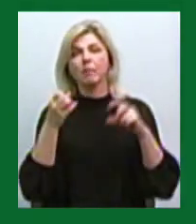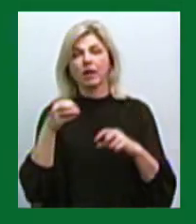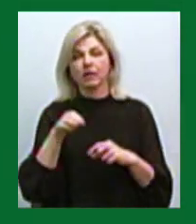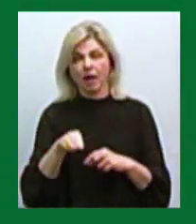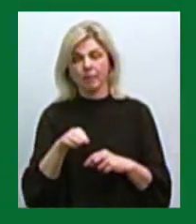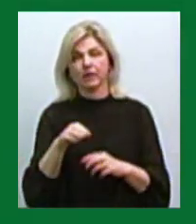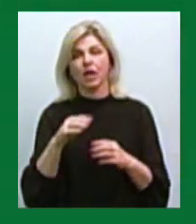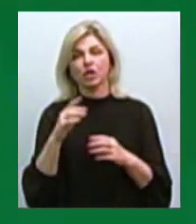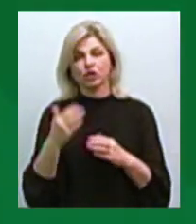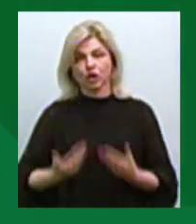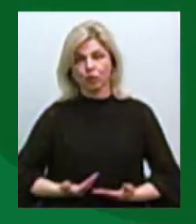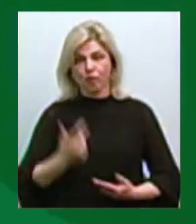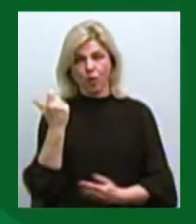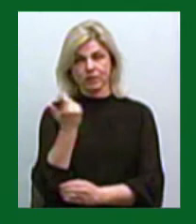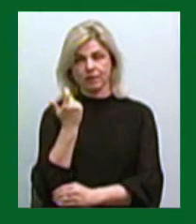господарства.